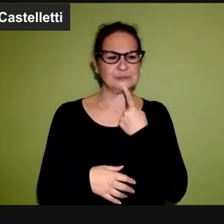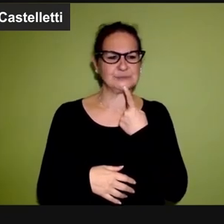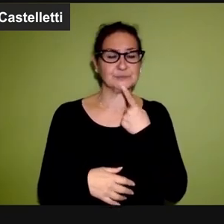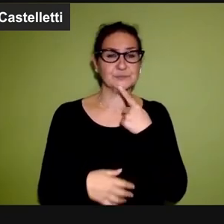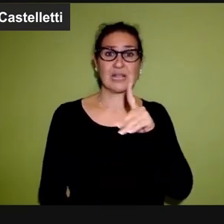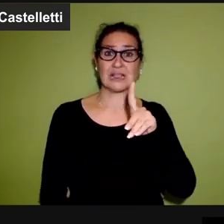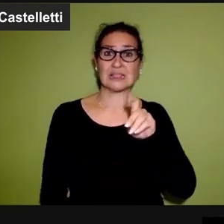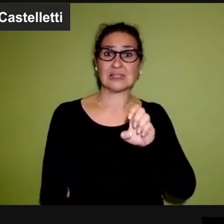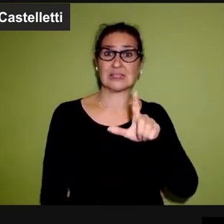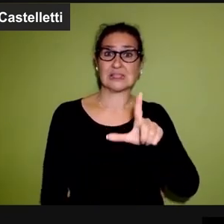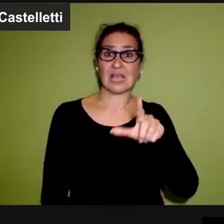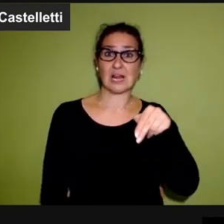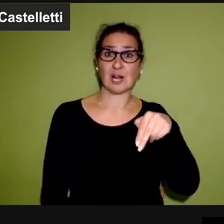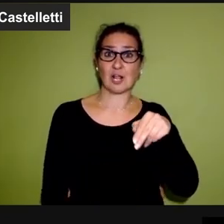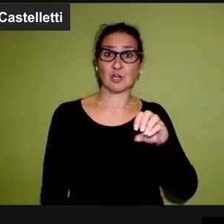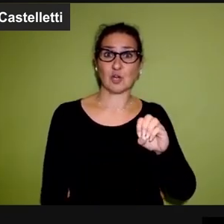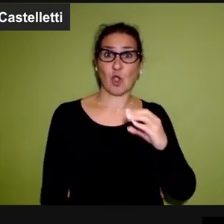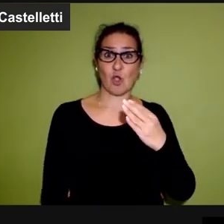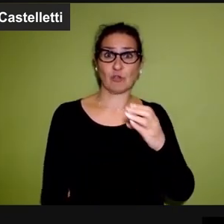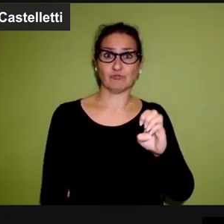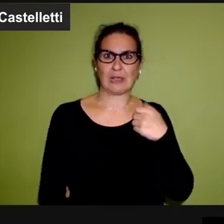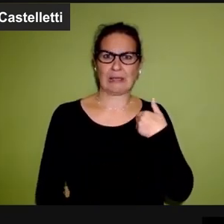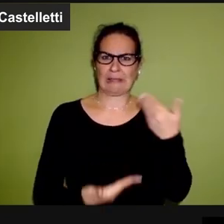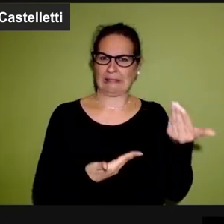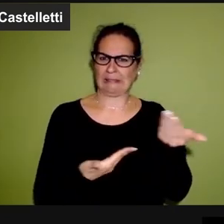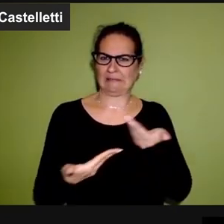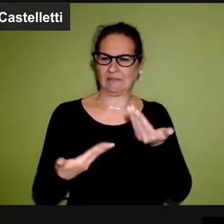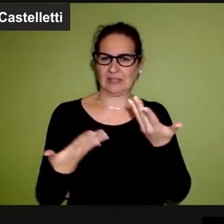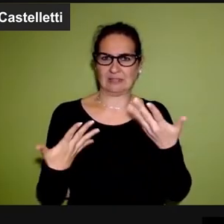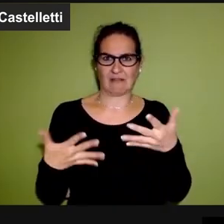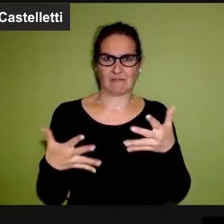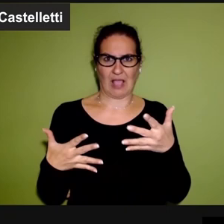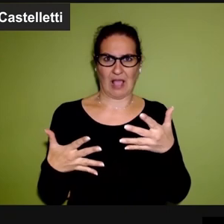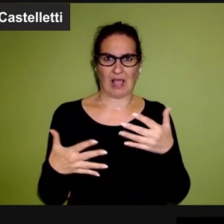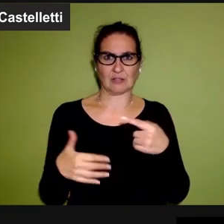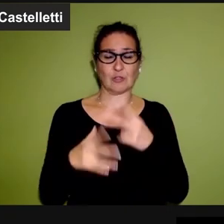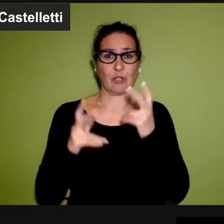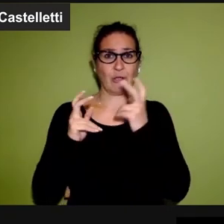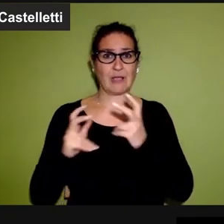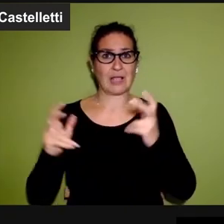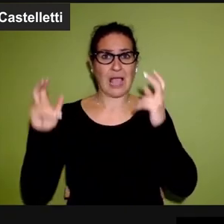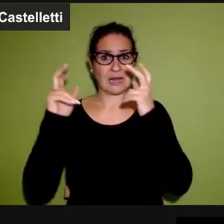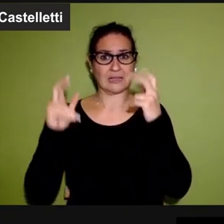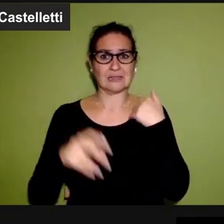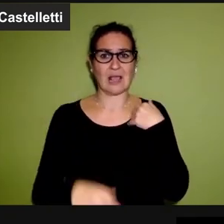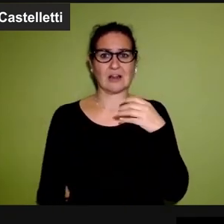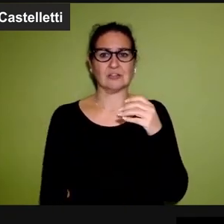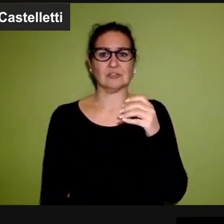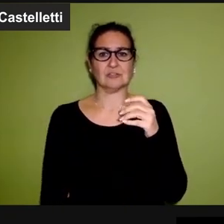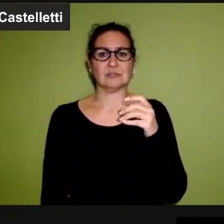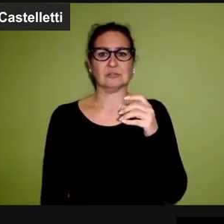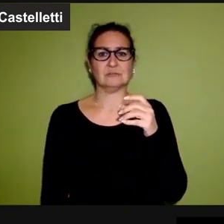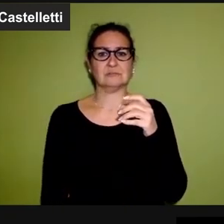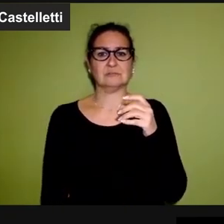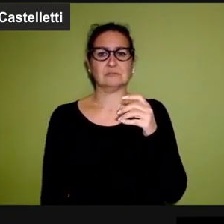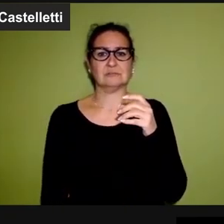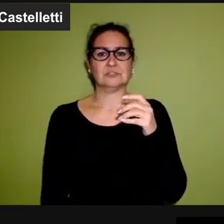da Del Noce, fumo invitati il cardinal